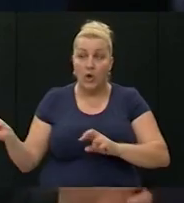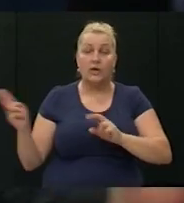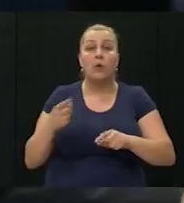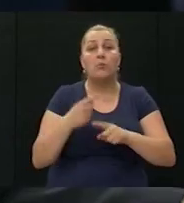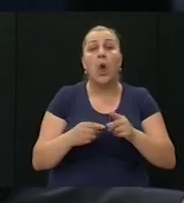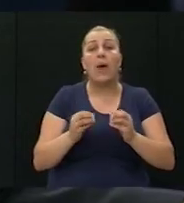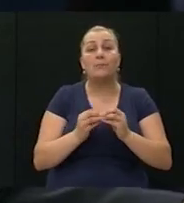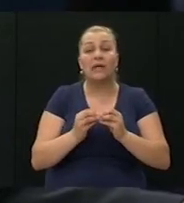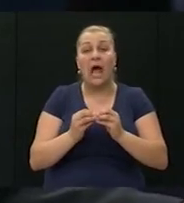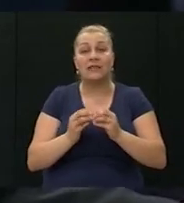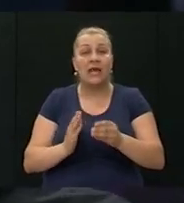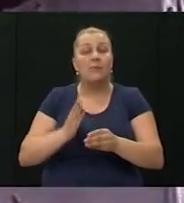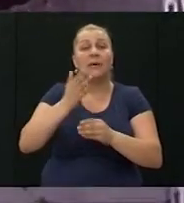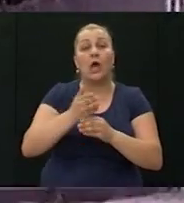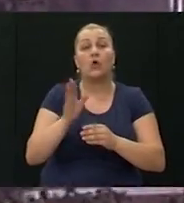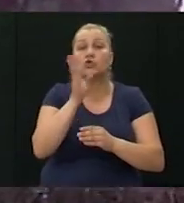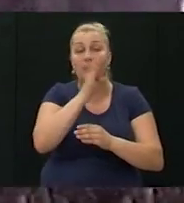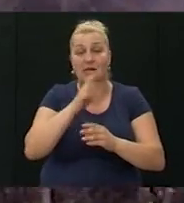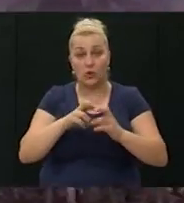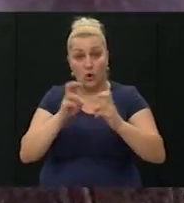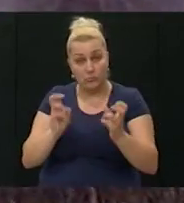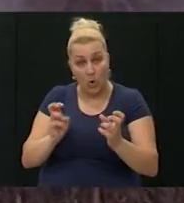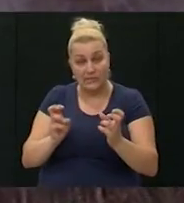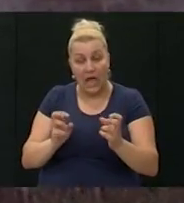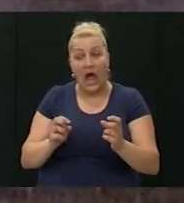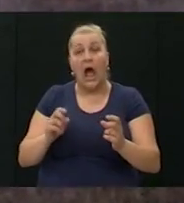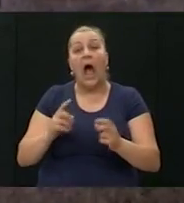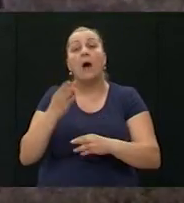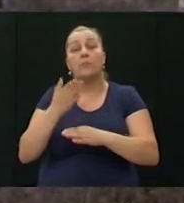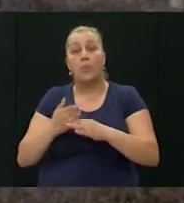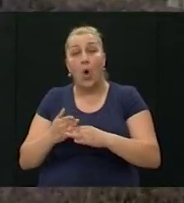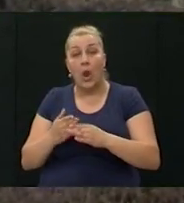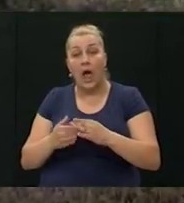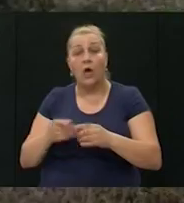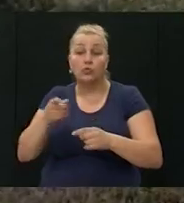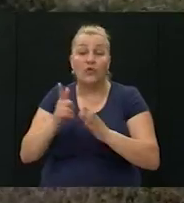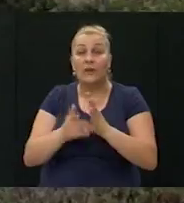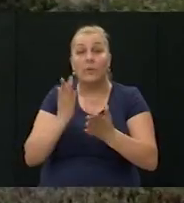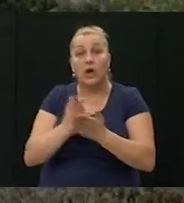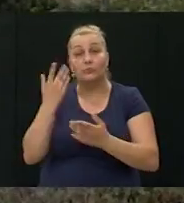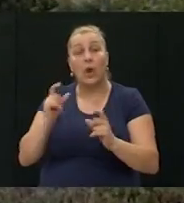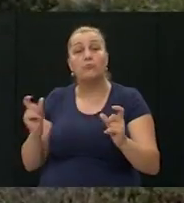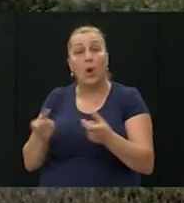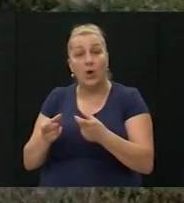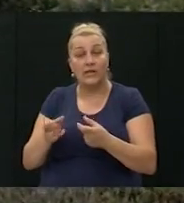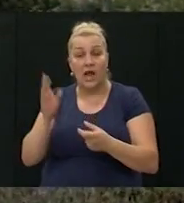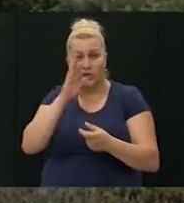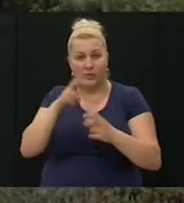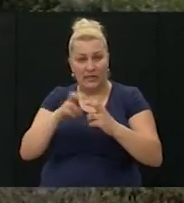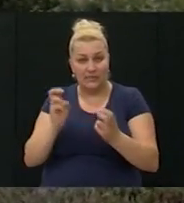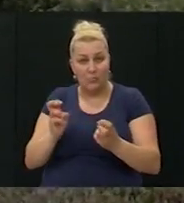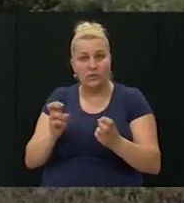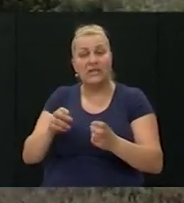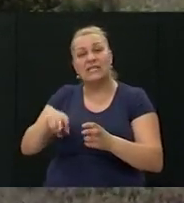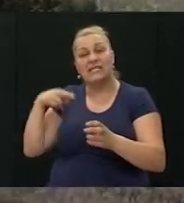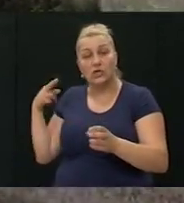Pola brigade prošla preko Šibenskog mosta a pola blokirano jer je u to vrijeme upravo u Šibenski most u devetom mjesecu bio blokiran onim